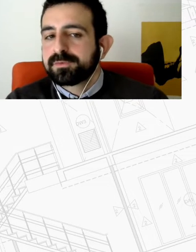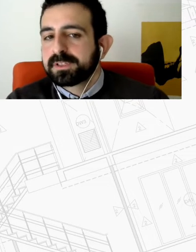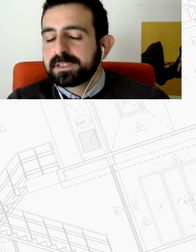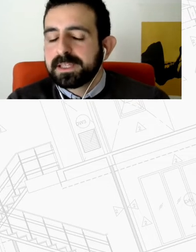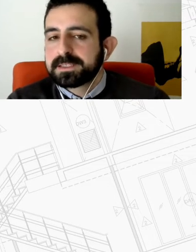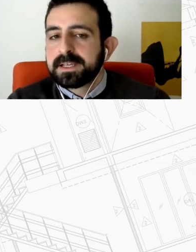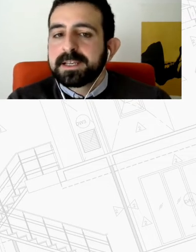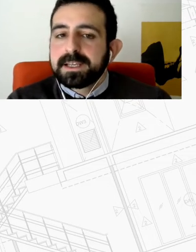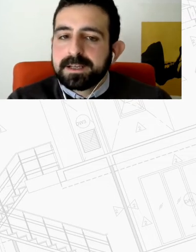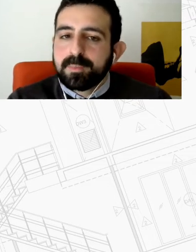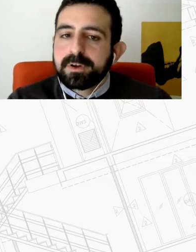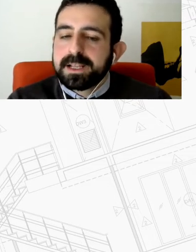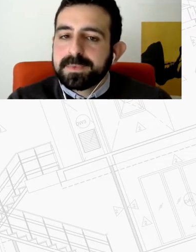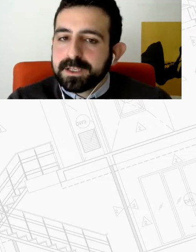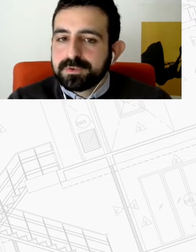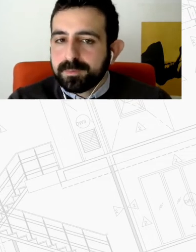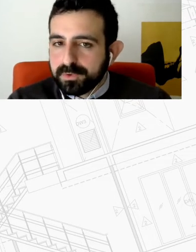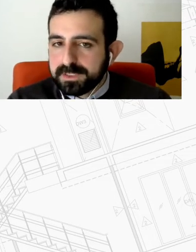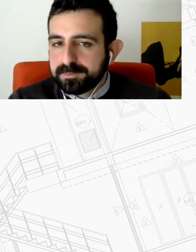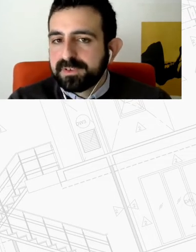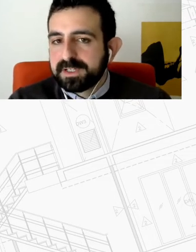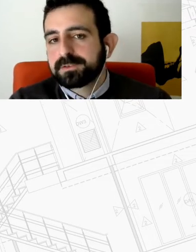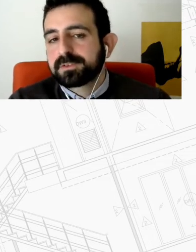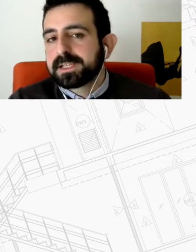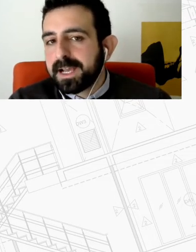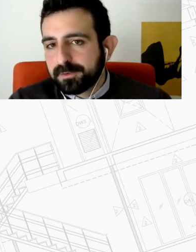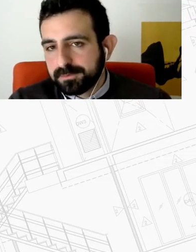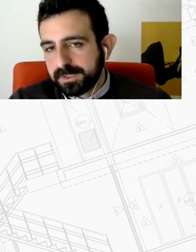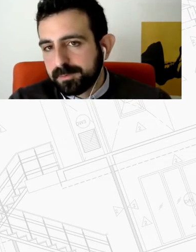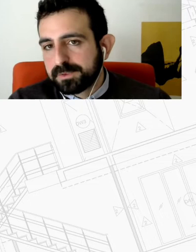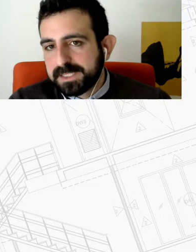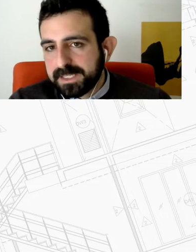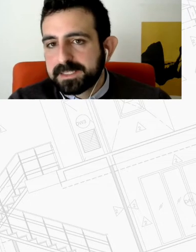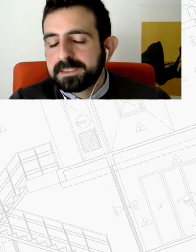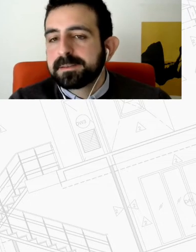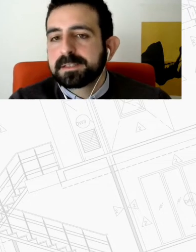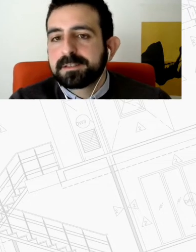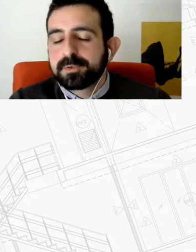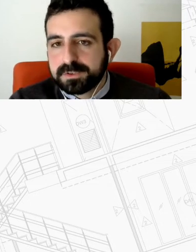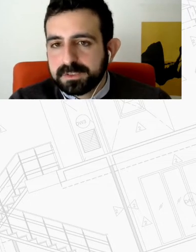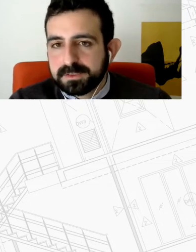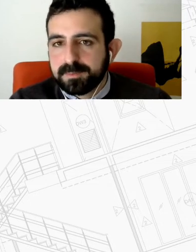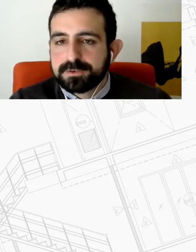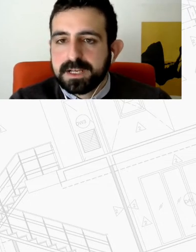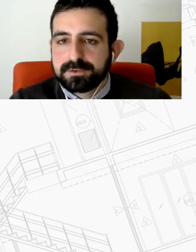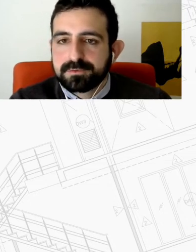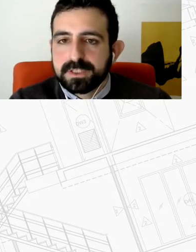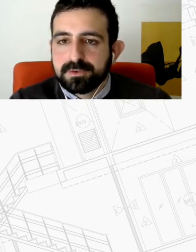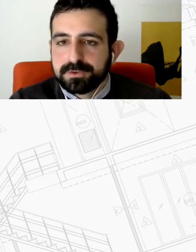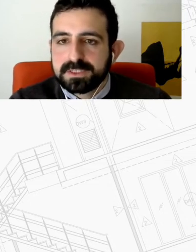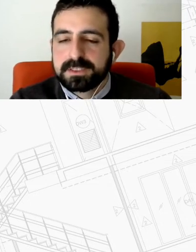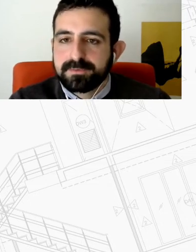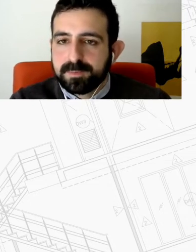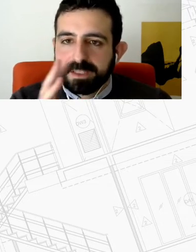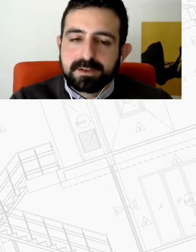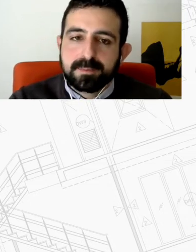πόσο διαφορετικές μπορεί να μοιάζουν οι πόλεις με βάση τι κάνουν γύρω από τη στέγαση όπως παρουσιάζουν οι